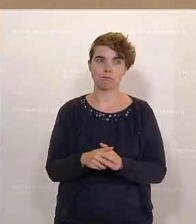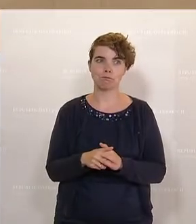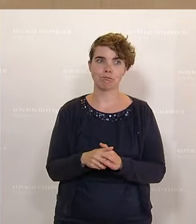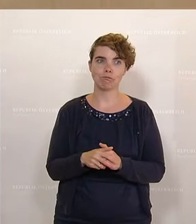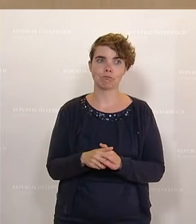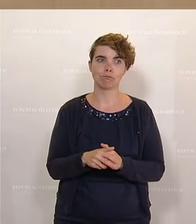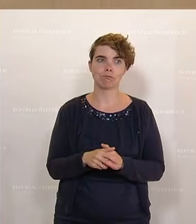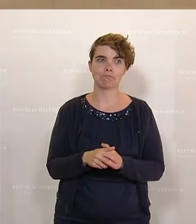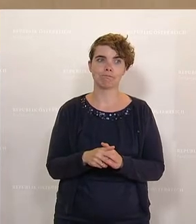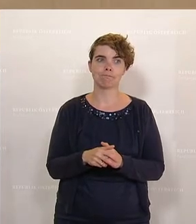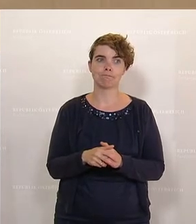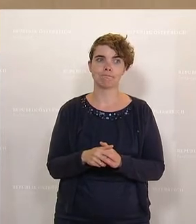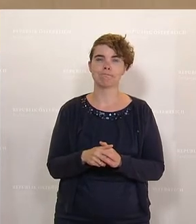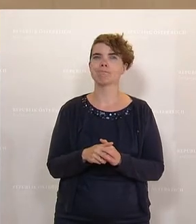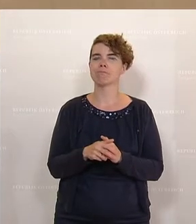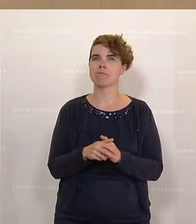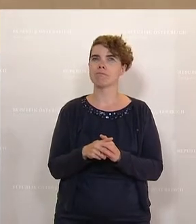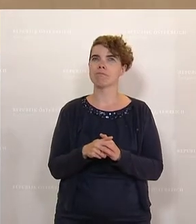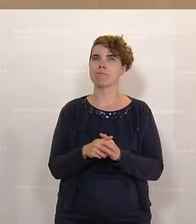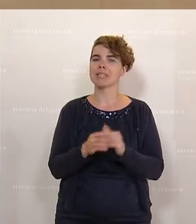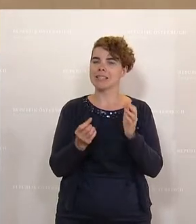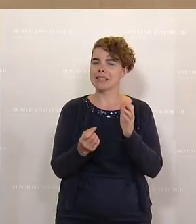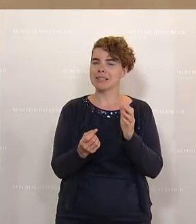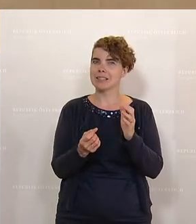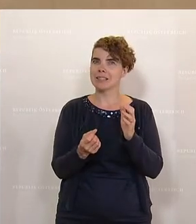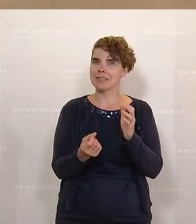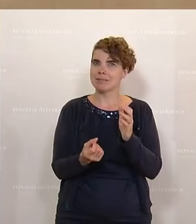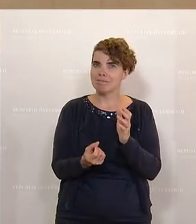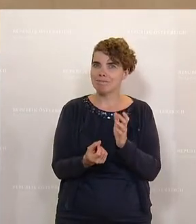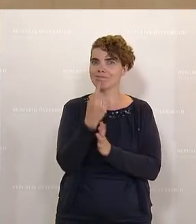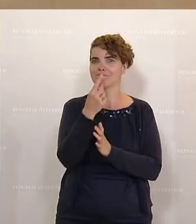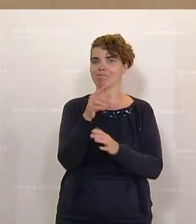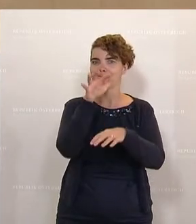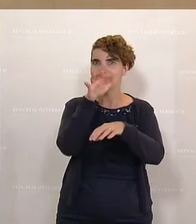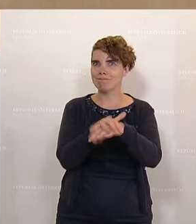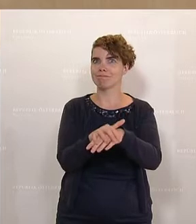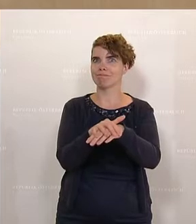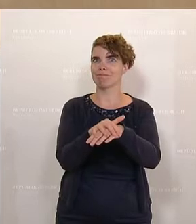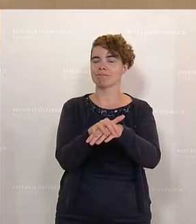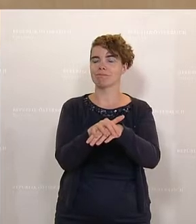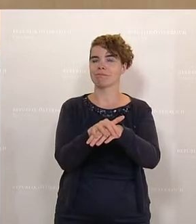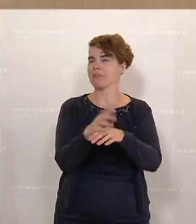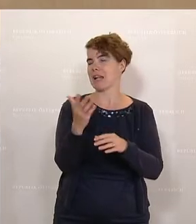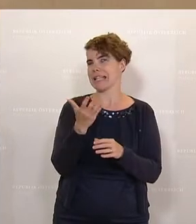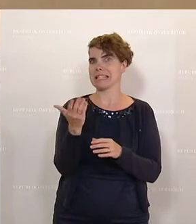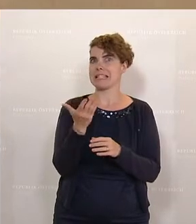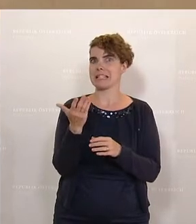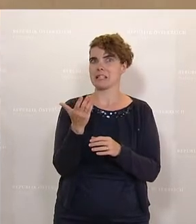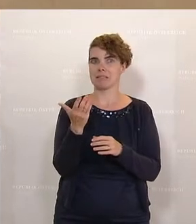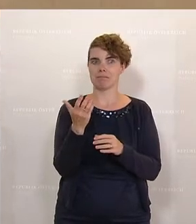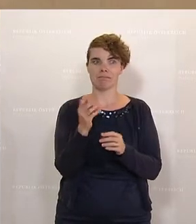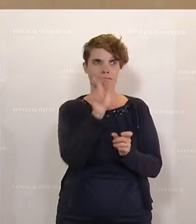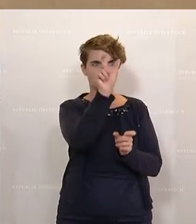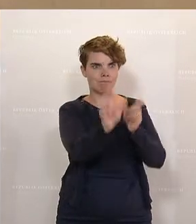der Reform hat sich gezeigt, dass Missverständnisse unter den Akteuren und Akteurinnen und Informationsverluste